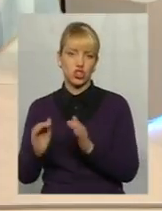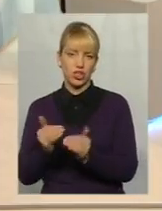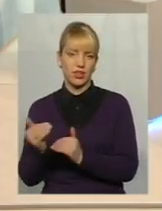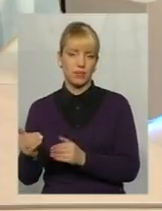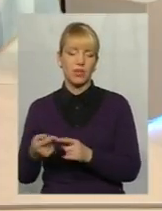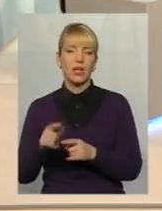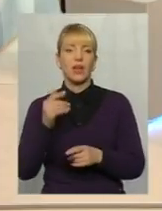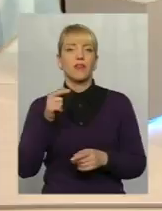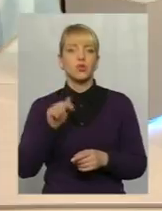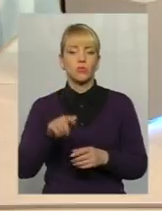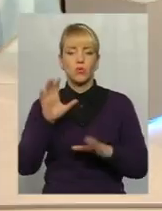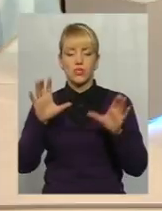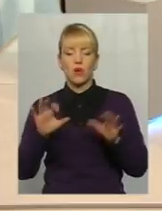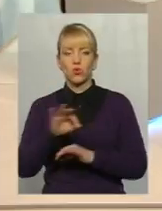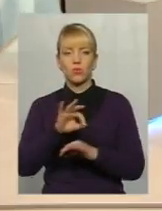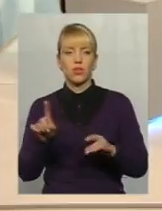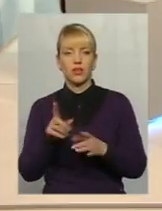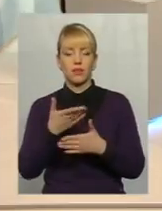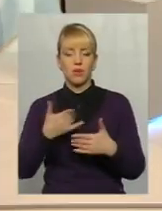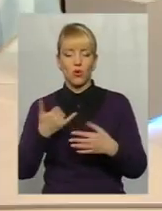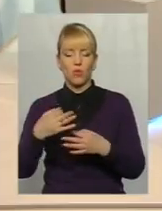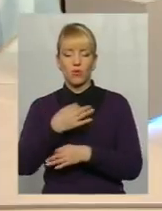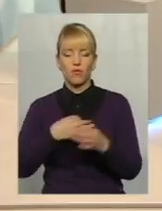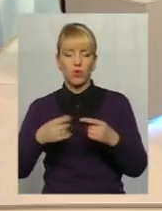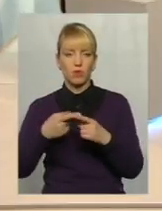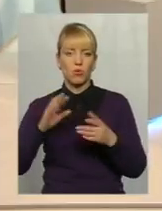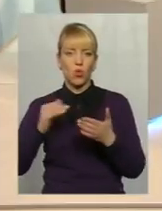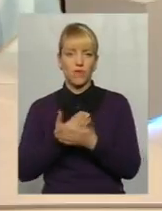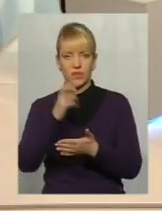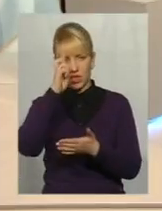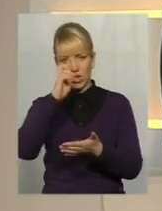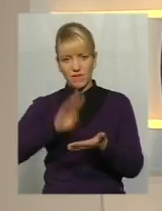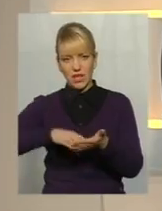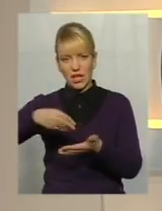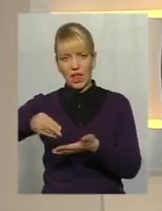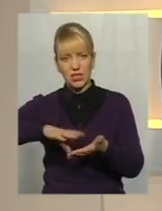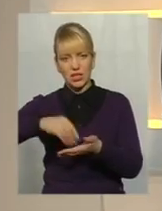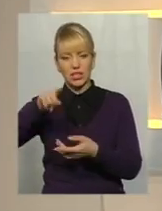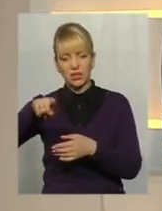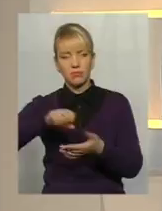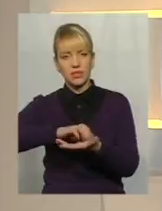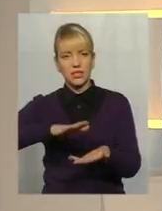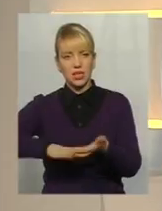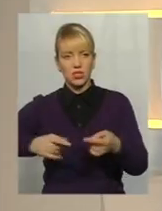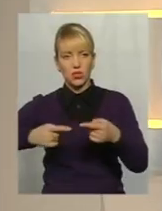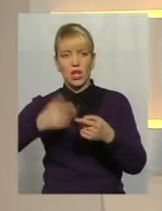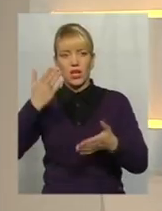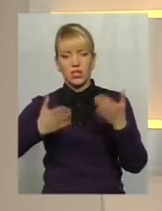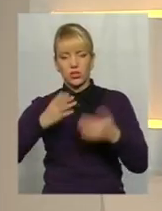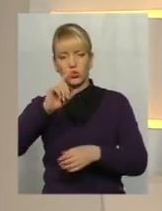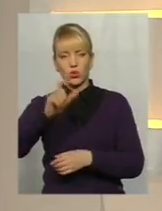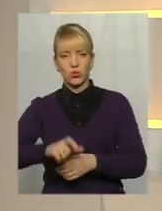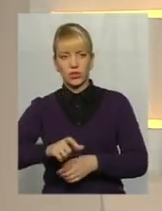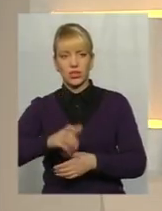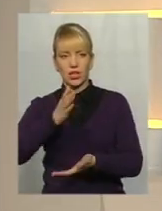який ми сьогодні обговорюємо про новий державний календар, там, до речі, цей момент зазначений. Там написано, що якщо людина